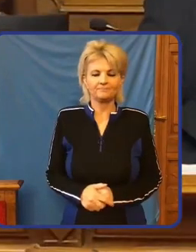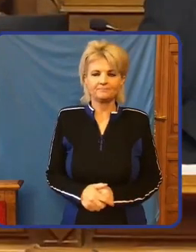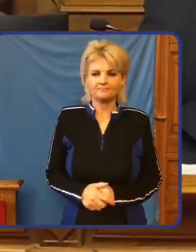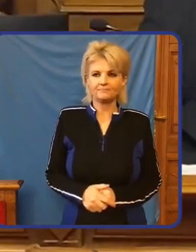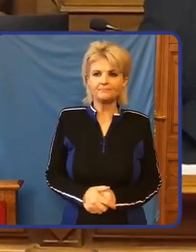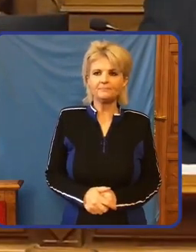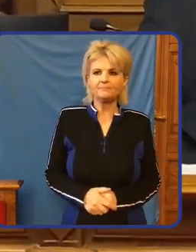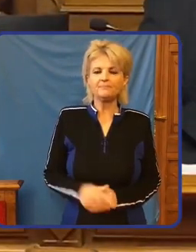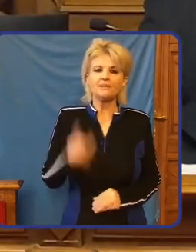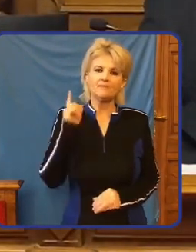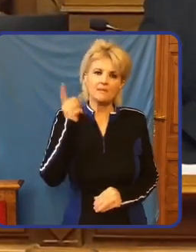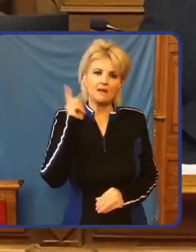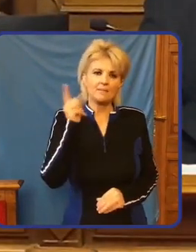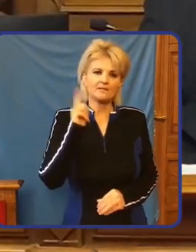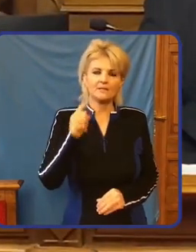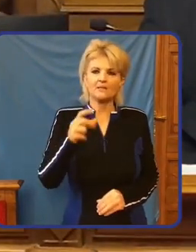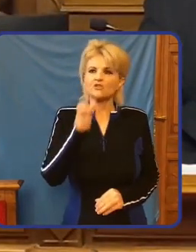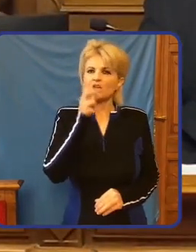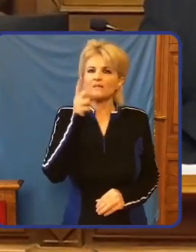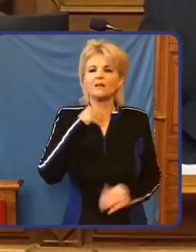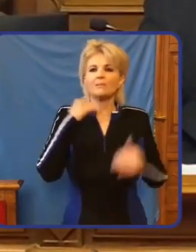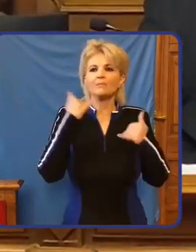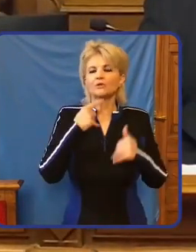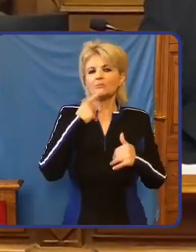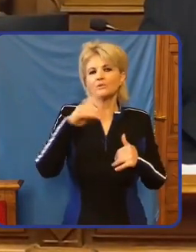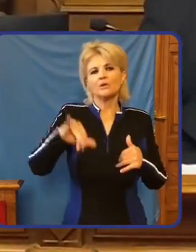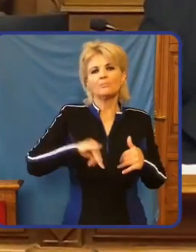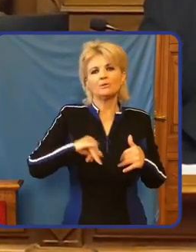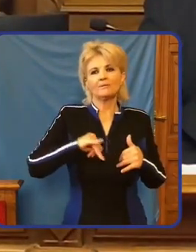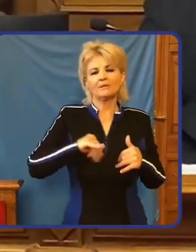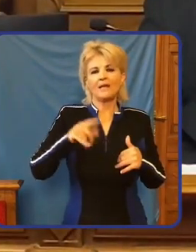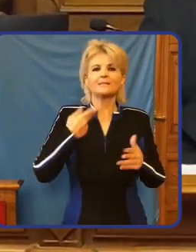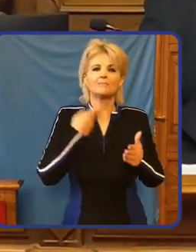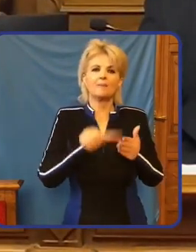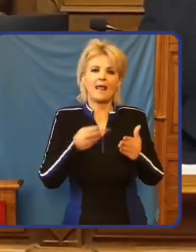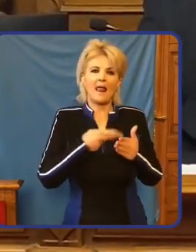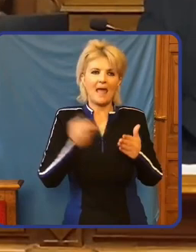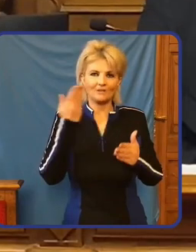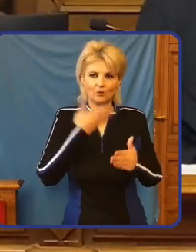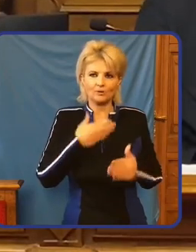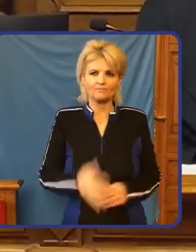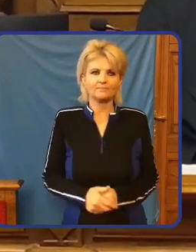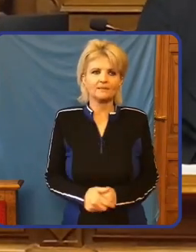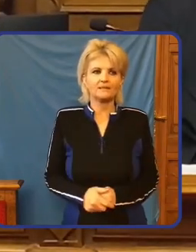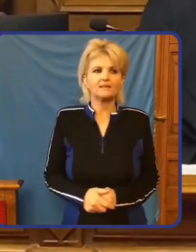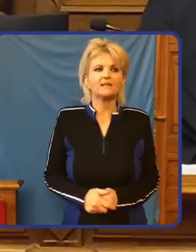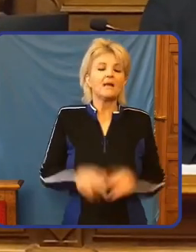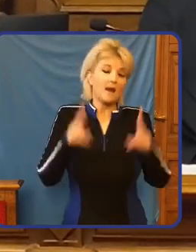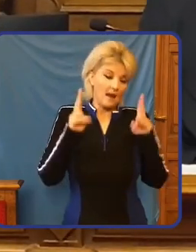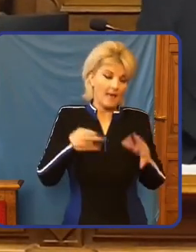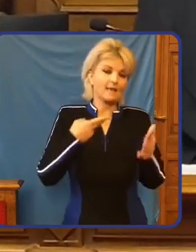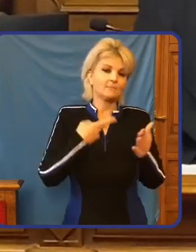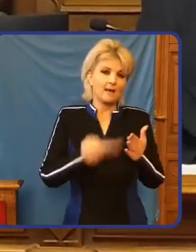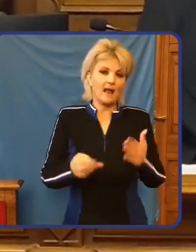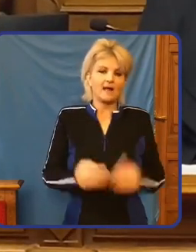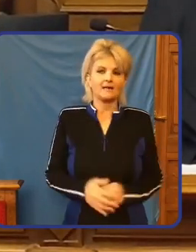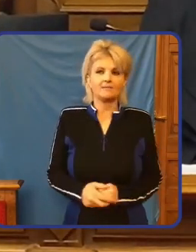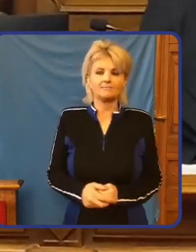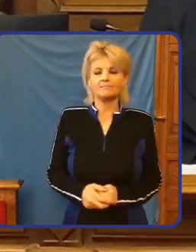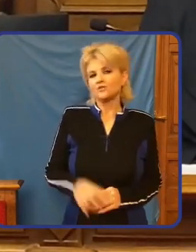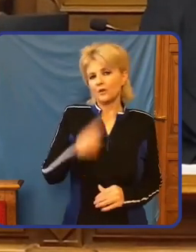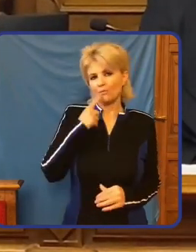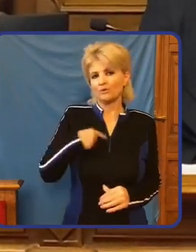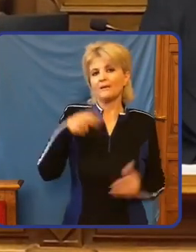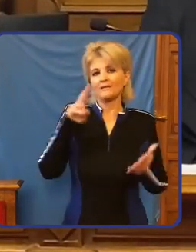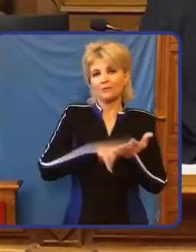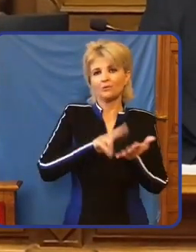Szeretném figyelmeztetni Cseri Tamást, hogy most, amikor azt magyar bűnt elkövette, ez perelhető. Ez perelhető. Csak mondom,